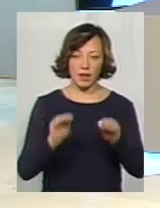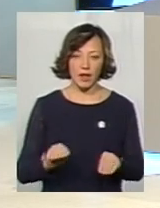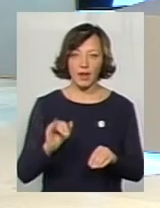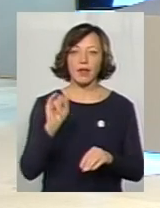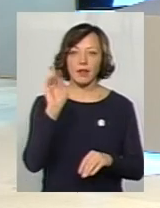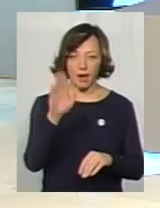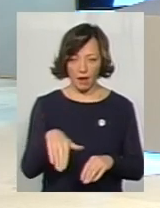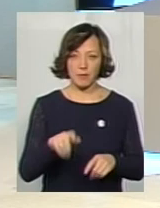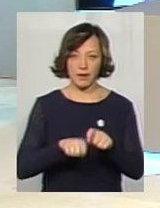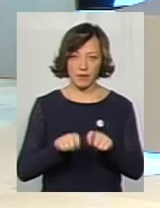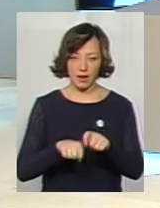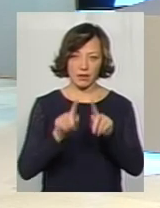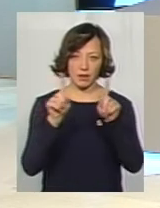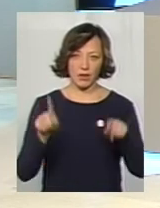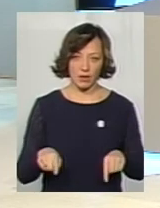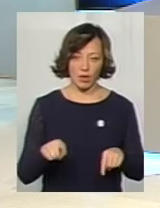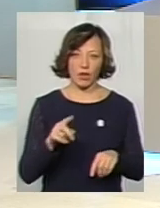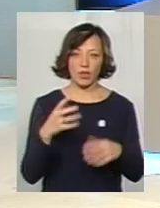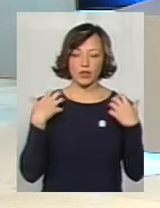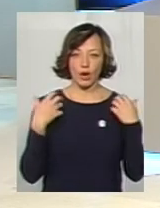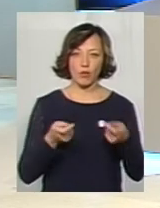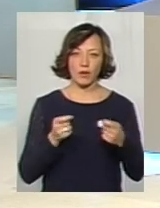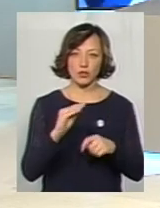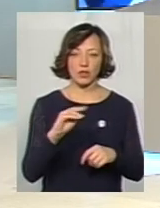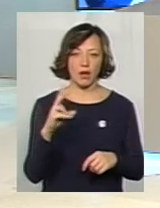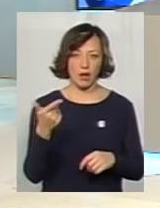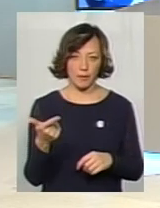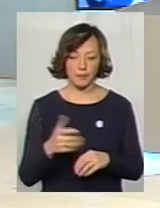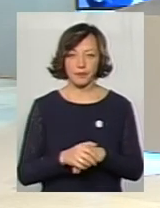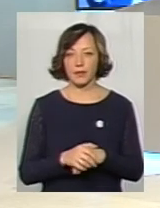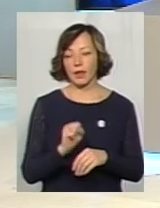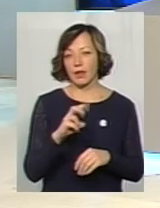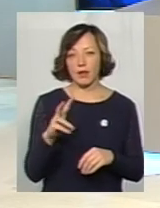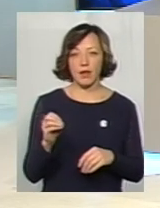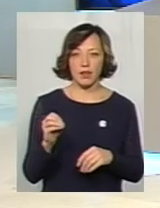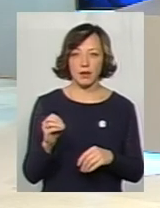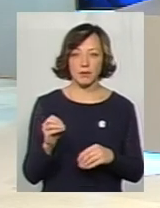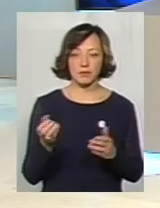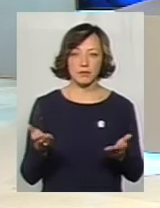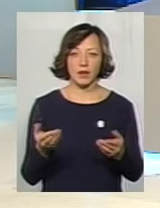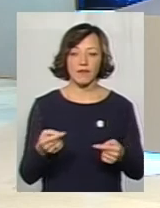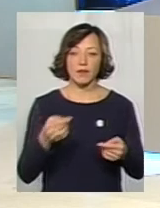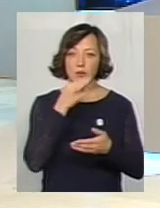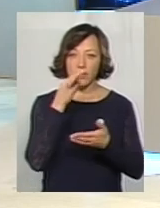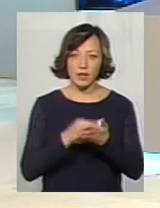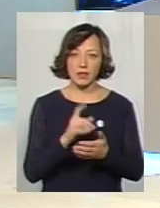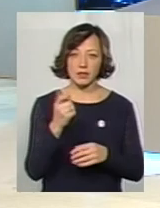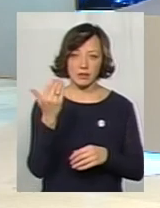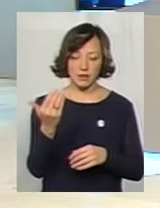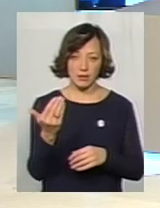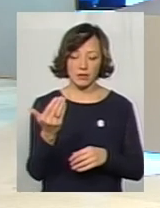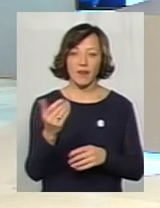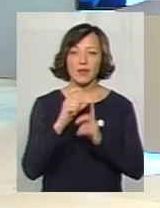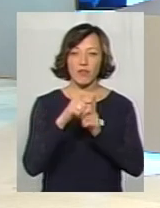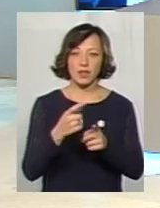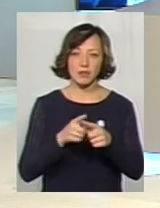нехай перевіряють декларацію безпосереднього начальника управління ЖКГ. Але, знову ж таки, відповідаючи за нього на це запитання,